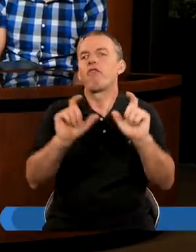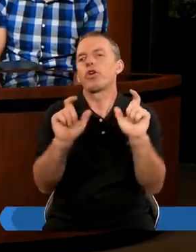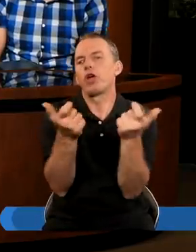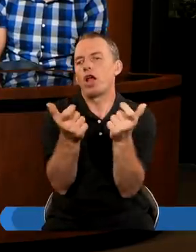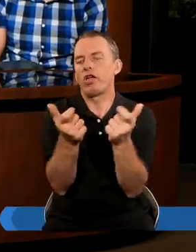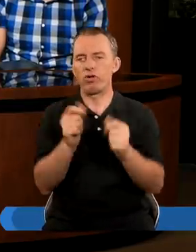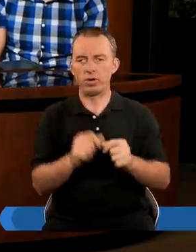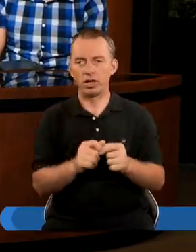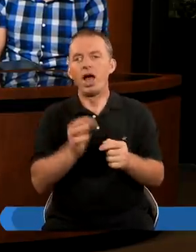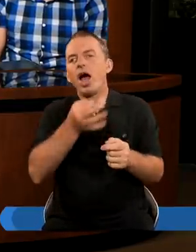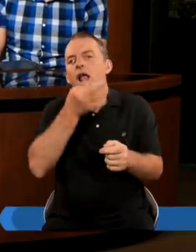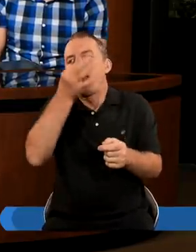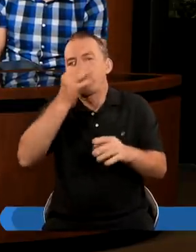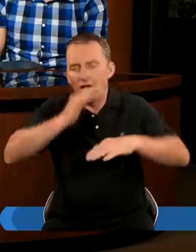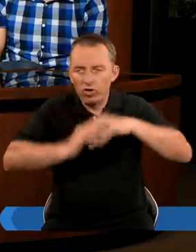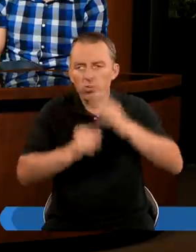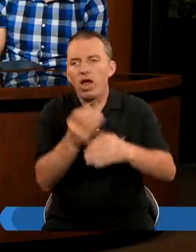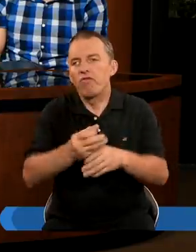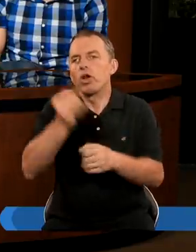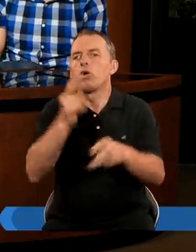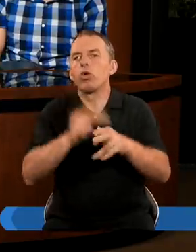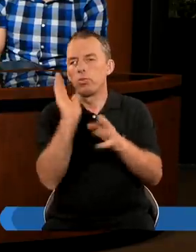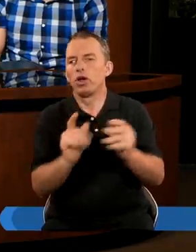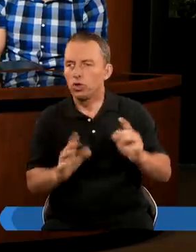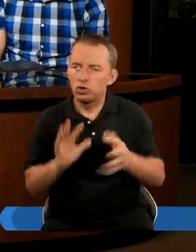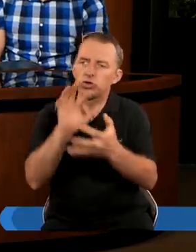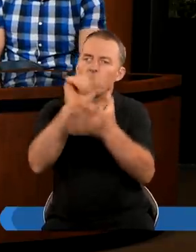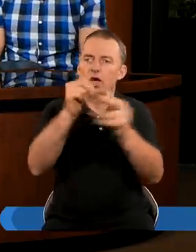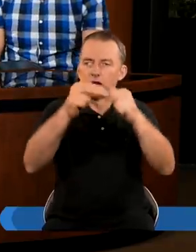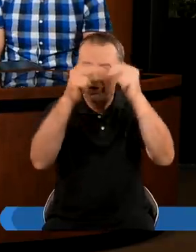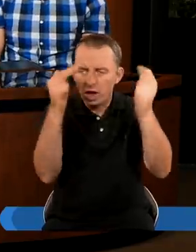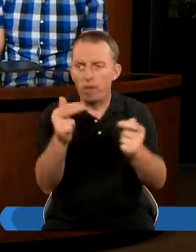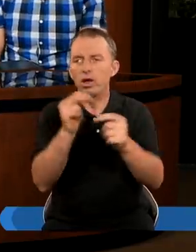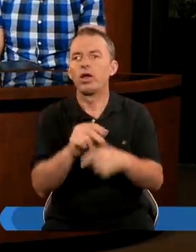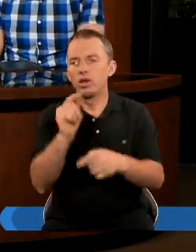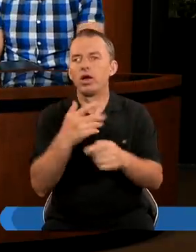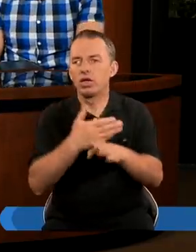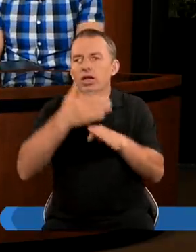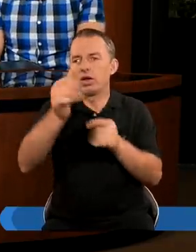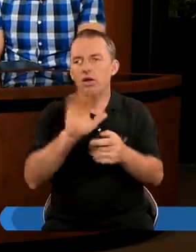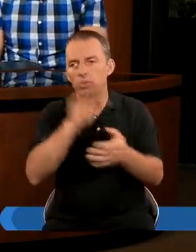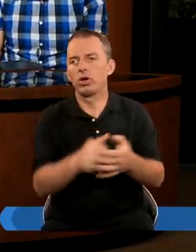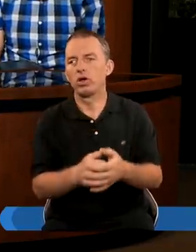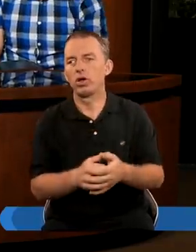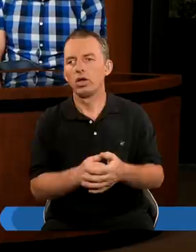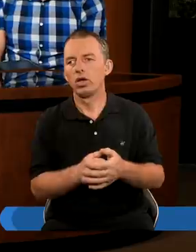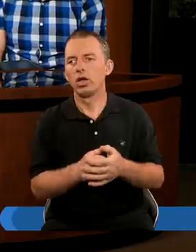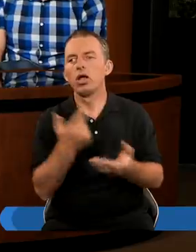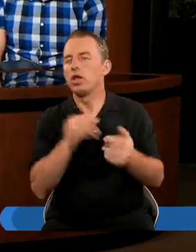Ale na wszelki wypadek Lepiej wybudować wieżę Która będzie sięgać nieba Wreszcie się w ten sposób niezależnić od Boga W razie